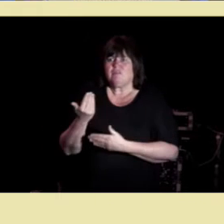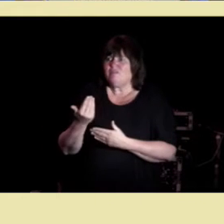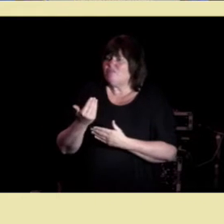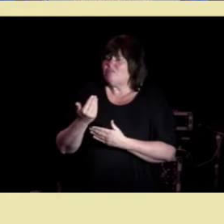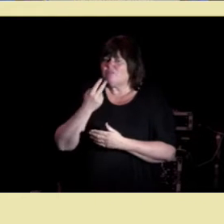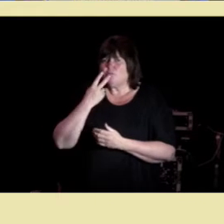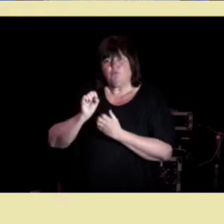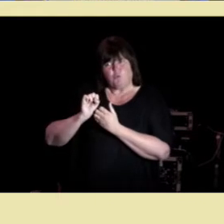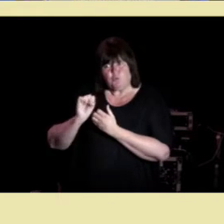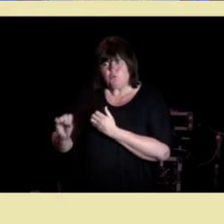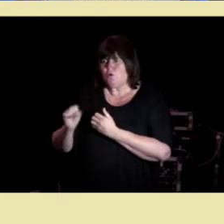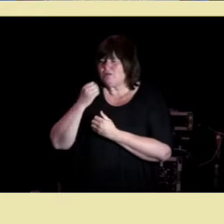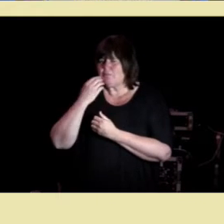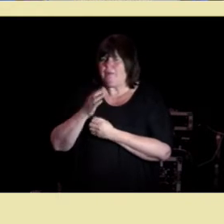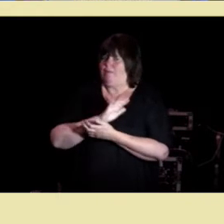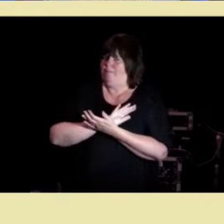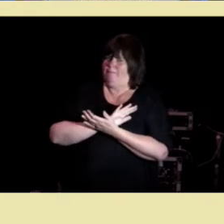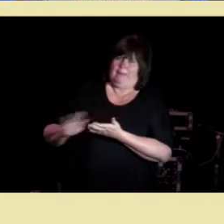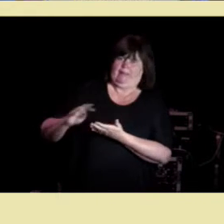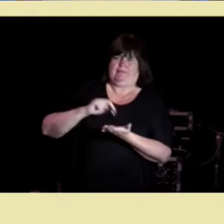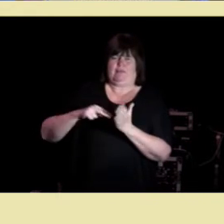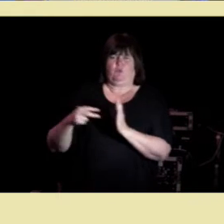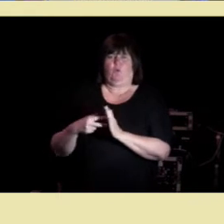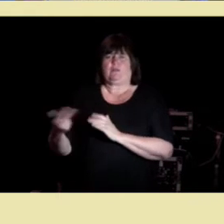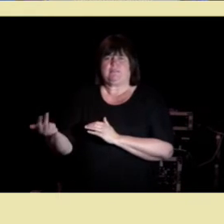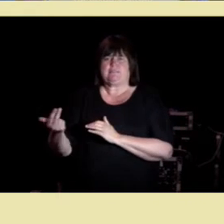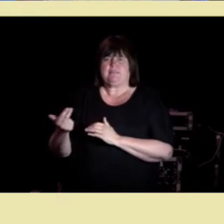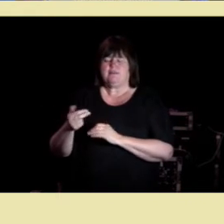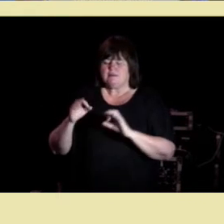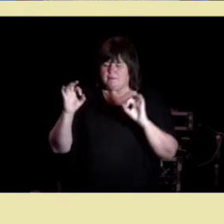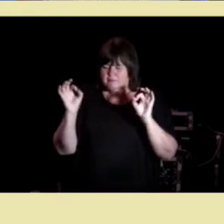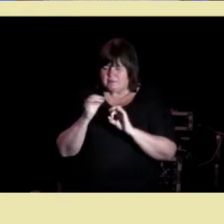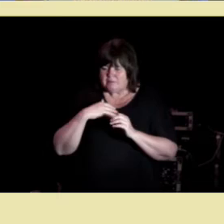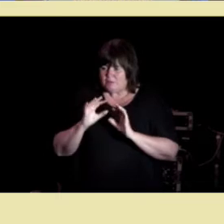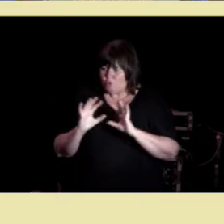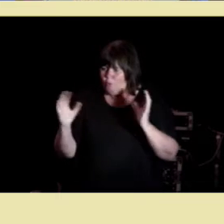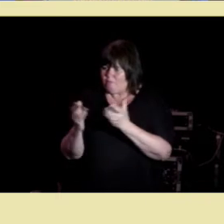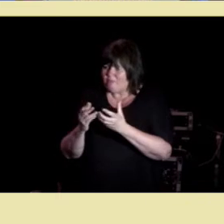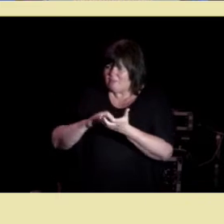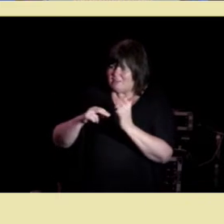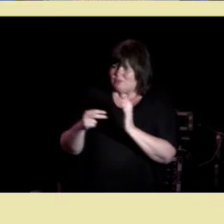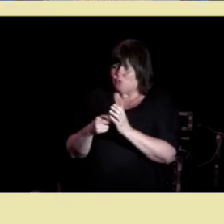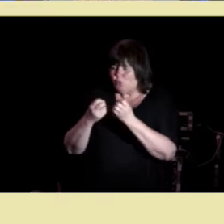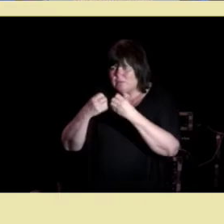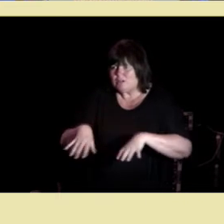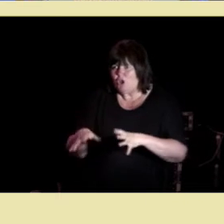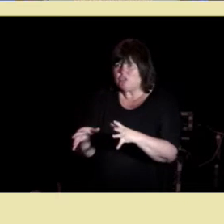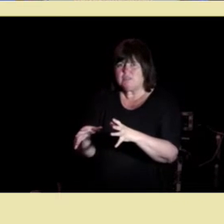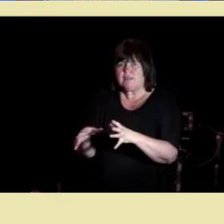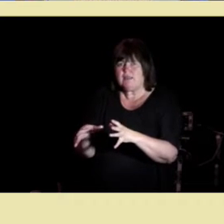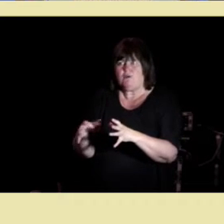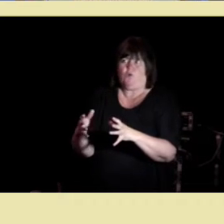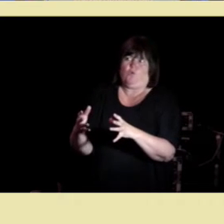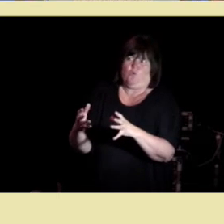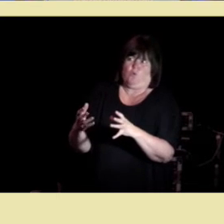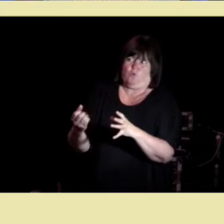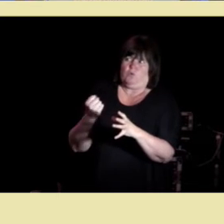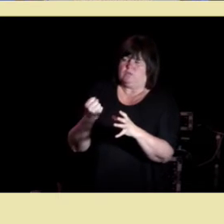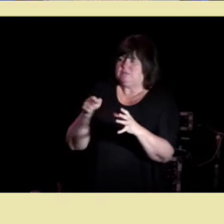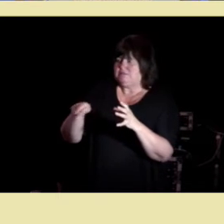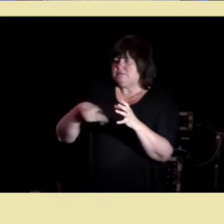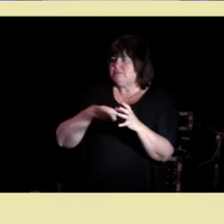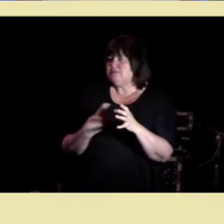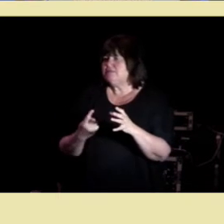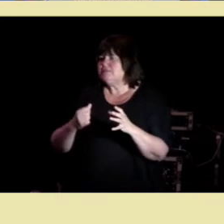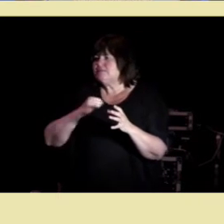teknologisk medisinens tendens til å omfavne teknologiske løsninger er sterk selv der hvor hovedutfordringen